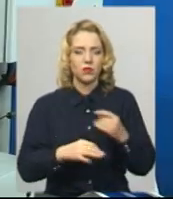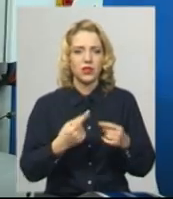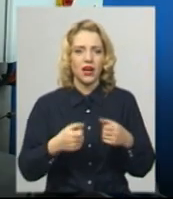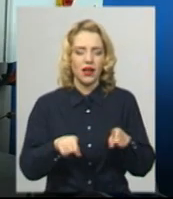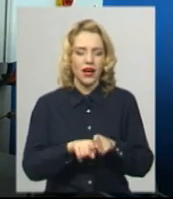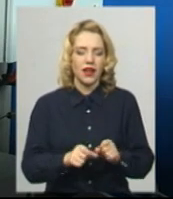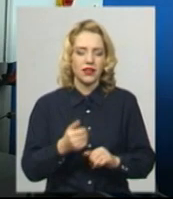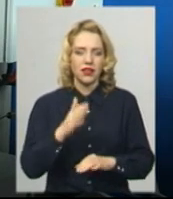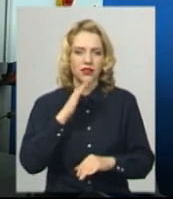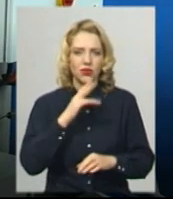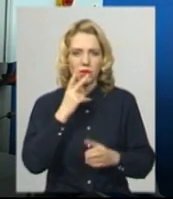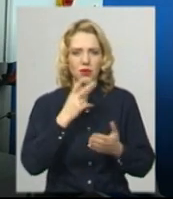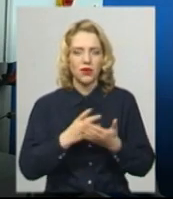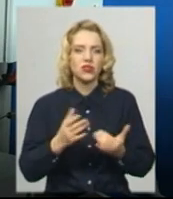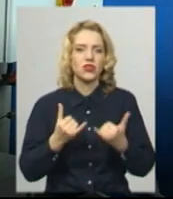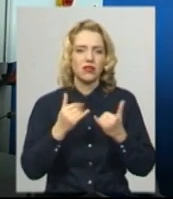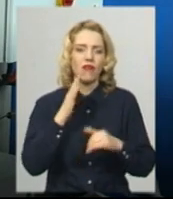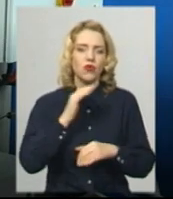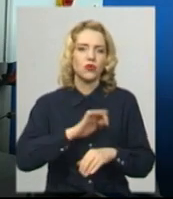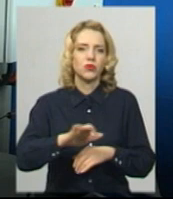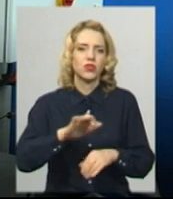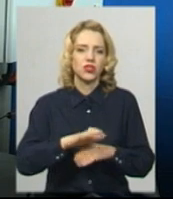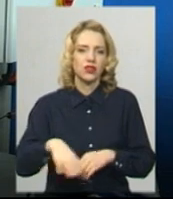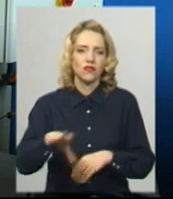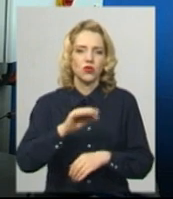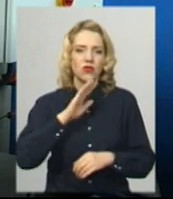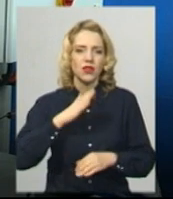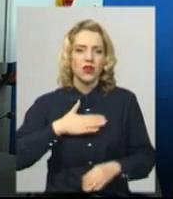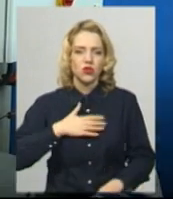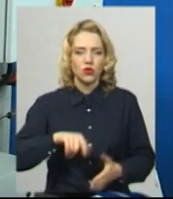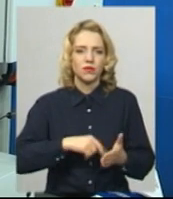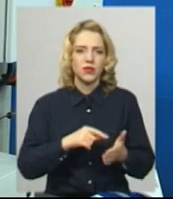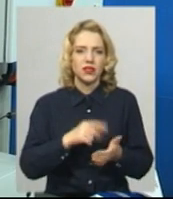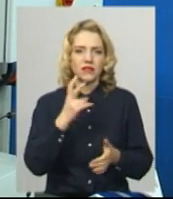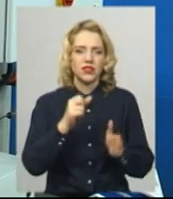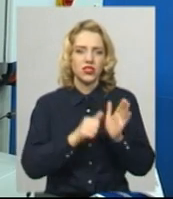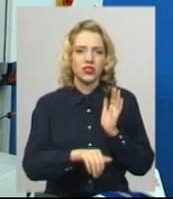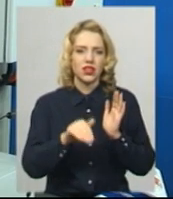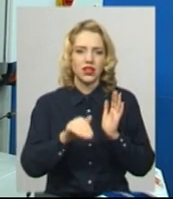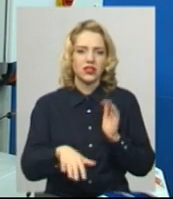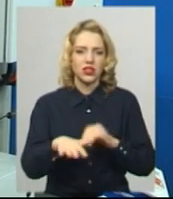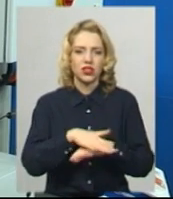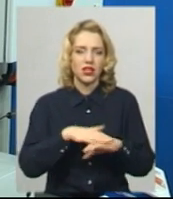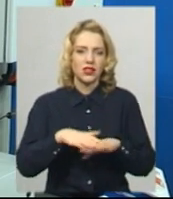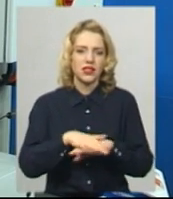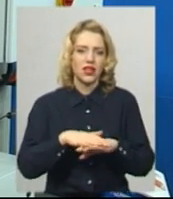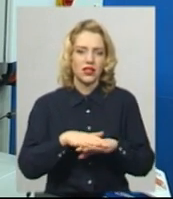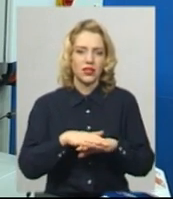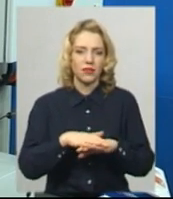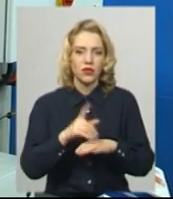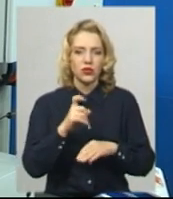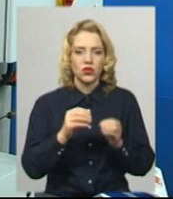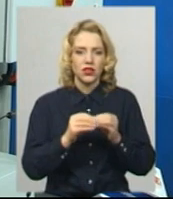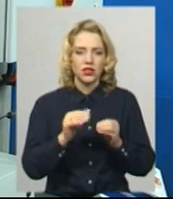водопостачання всього нашого міста, тобто 260 тисяч населення або 110